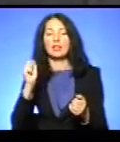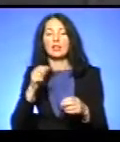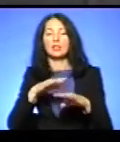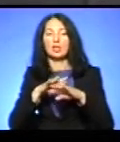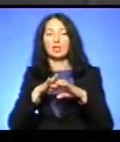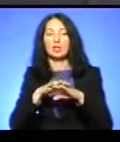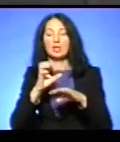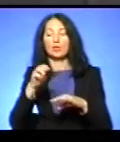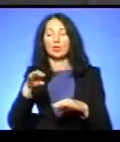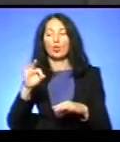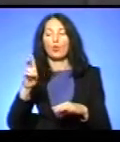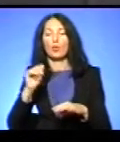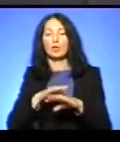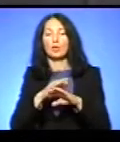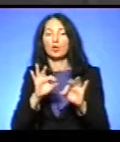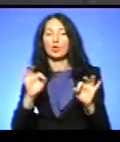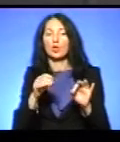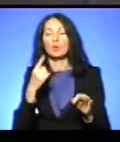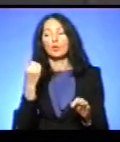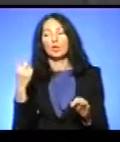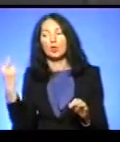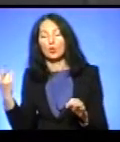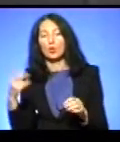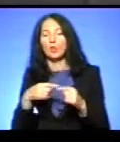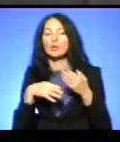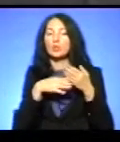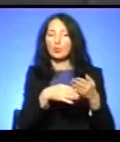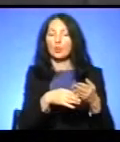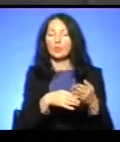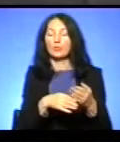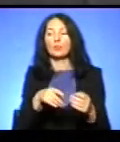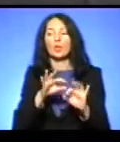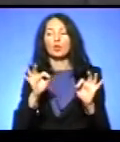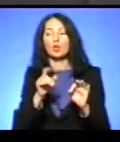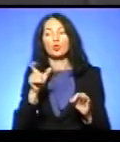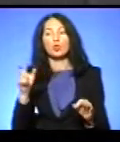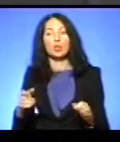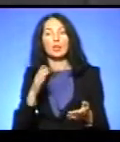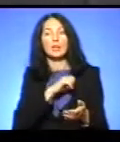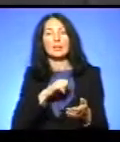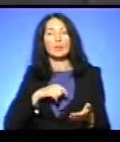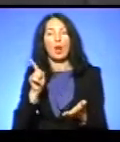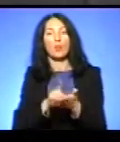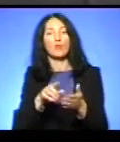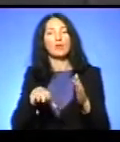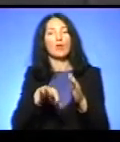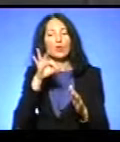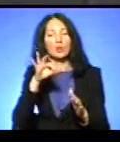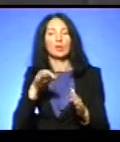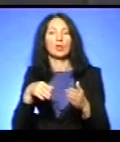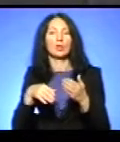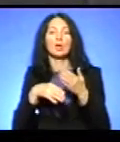другий. І наголошуємо на те, що людина сама повинна вибрати той чи інший метод